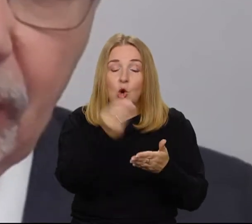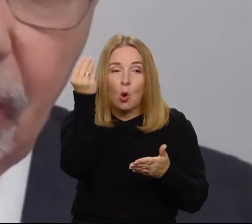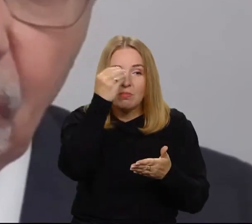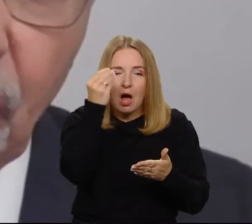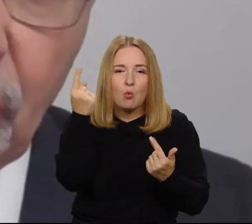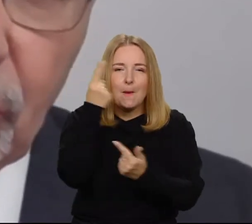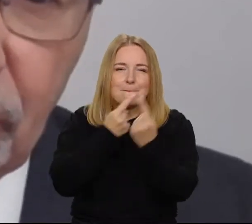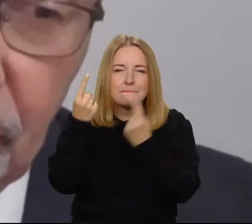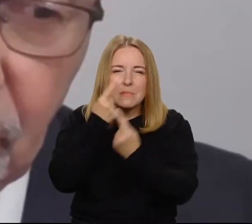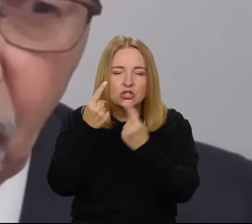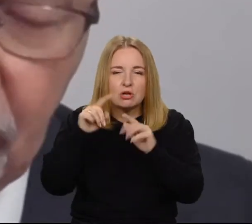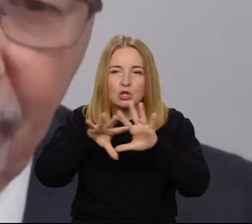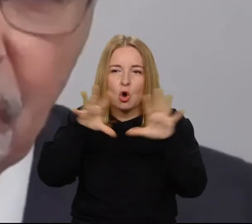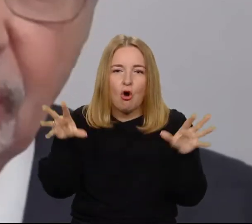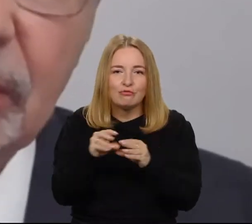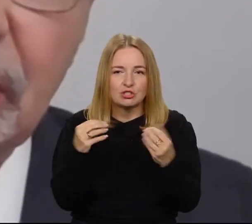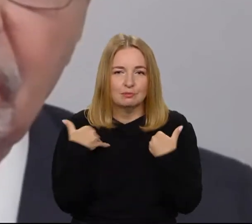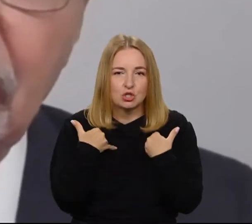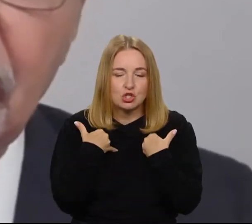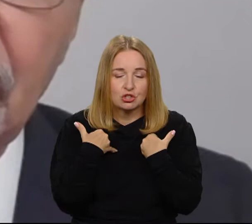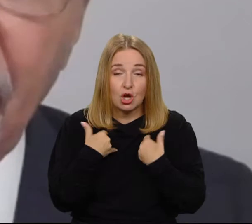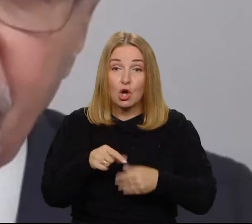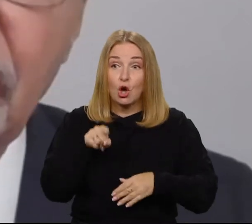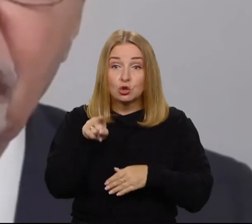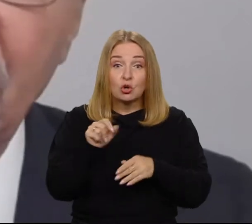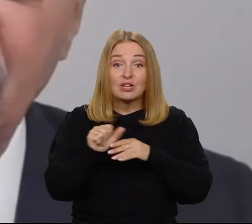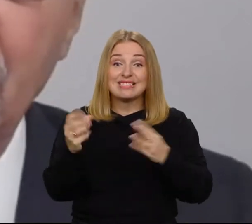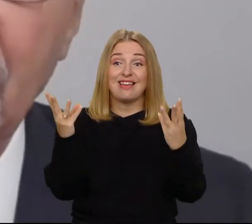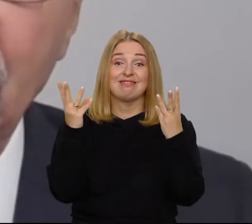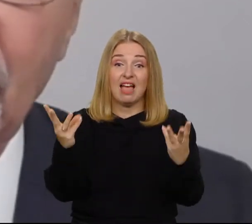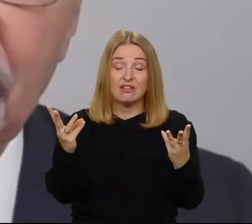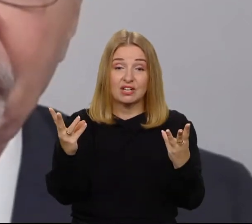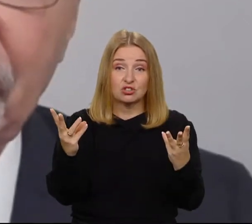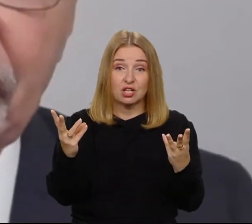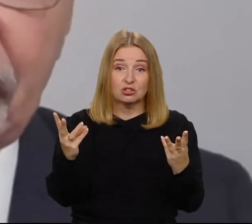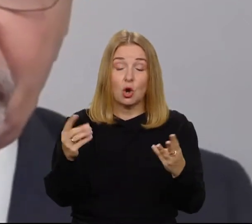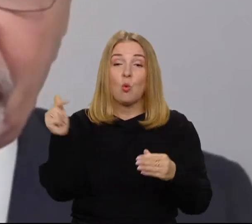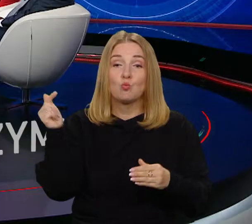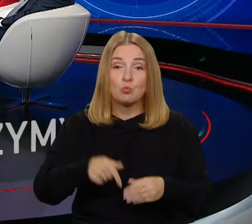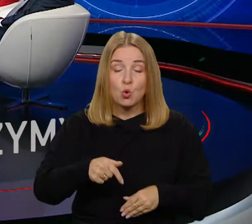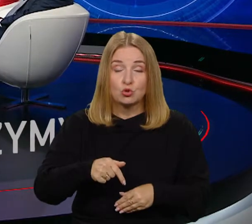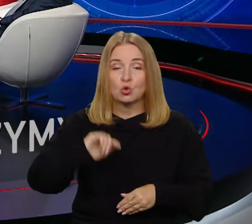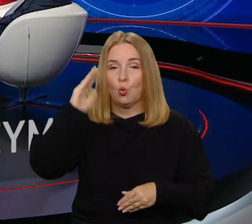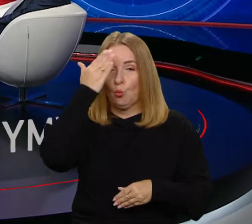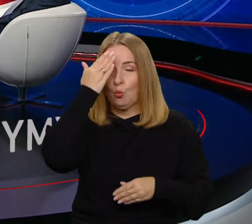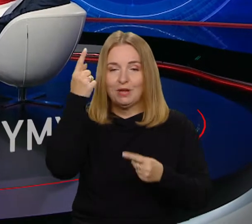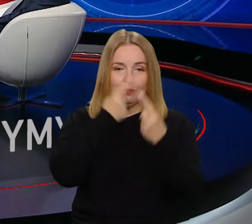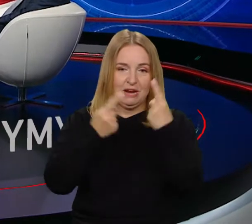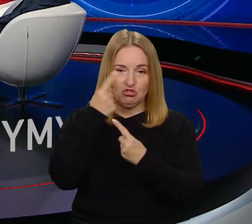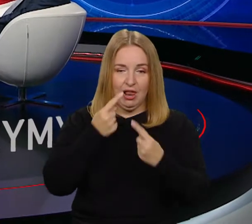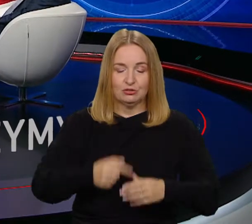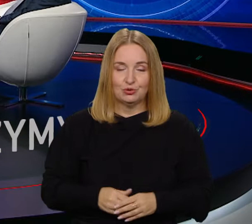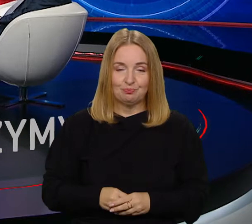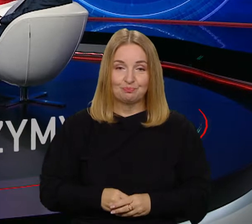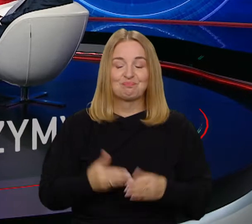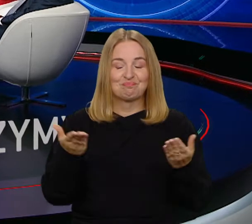tego, co dla mnie jest najważniejsze w tej naszej dyskusji. Pan profesor przywołał postać Sokratesa